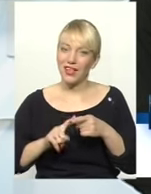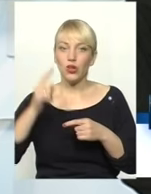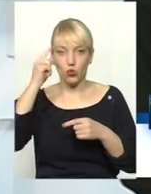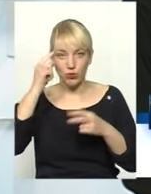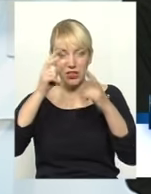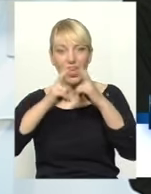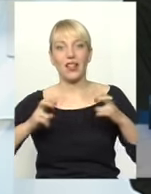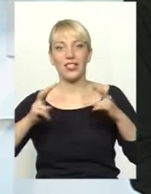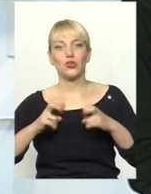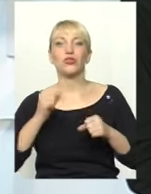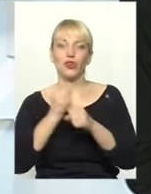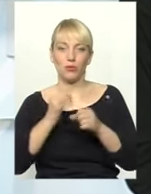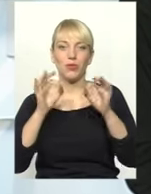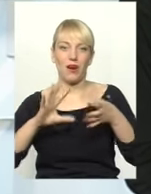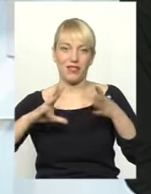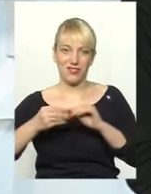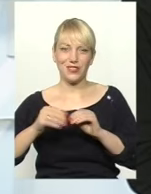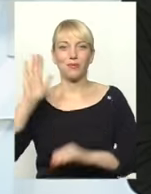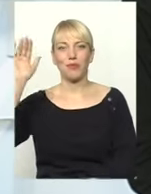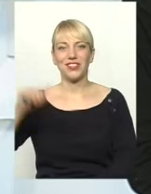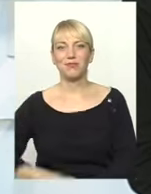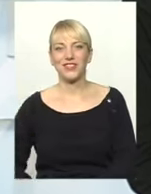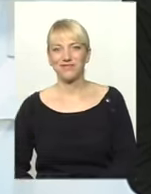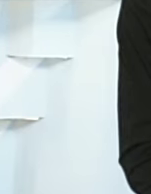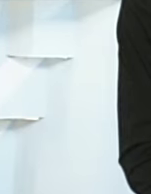Думайте, аналізуйте, робіть правильні висновки. Побачимось.